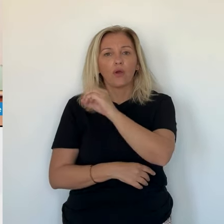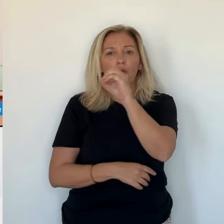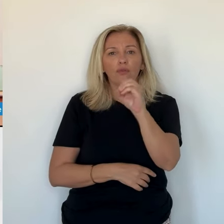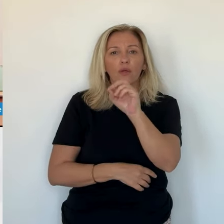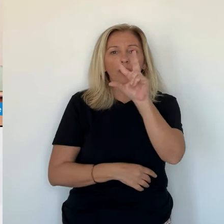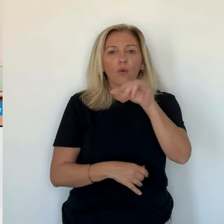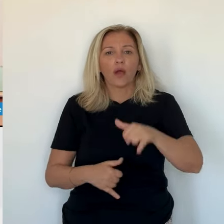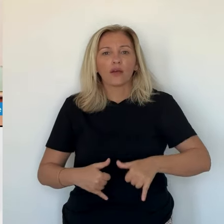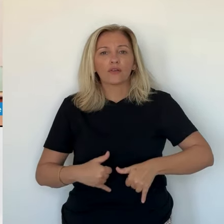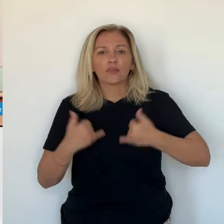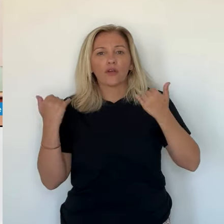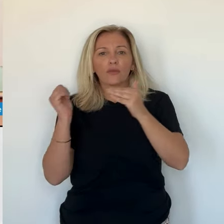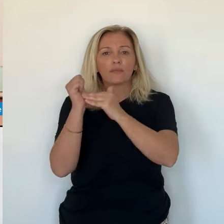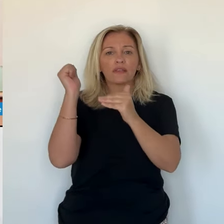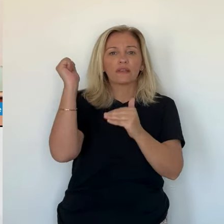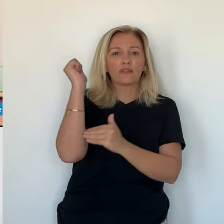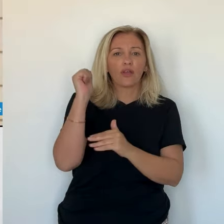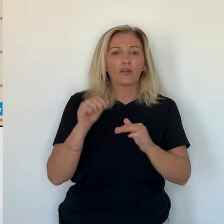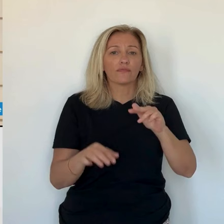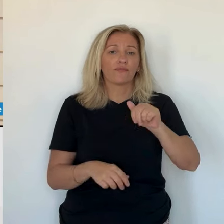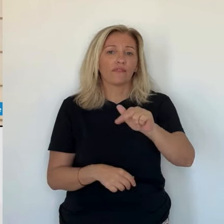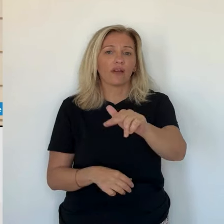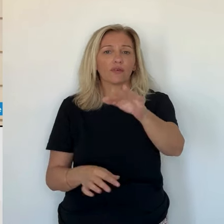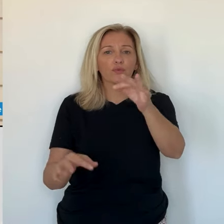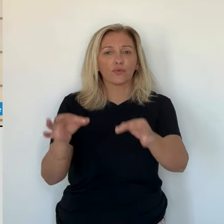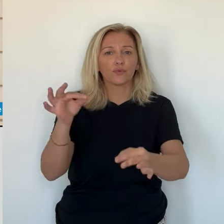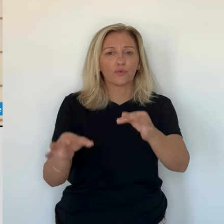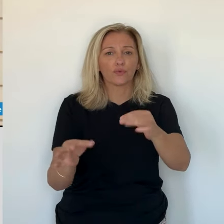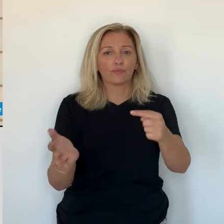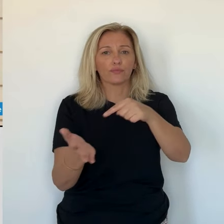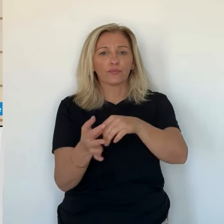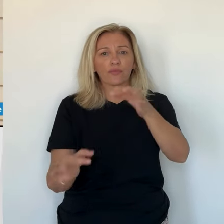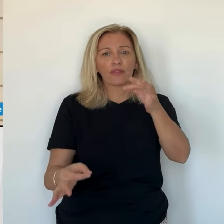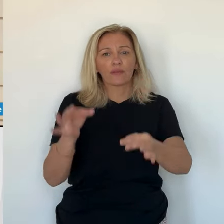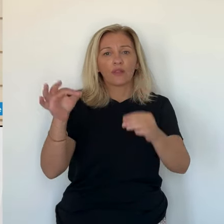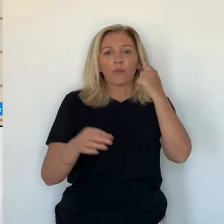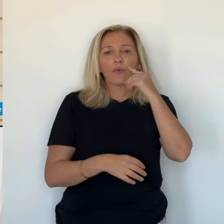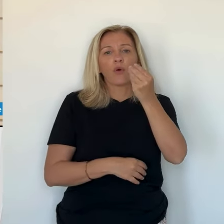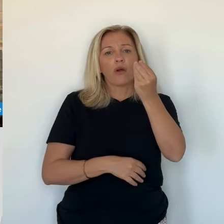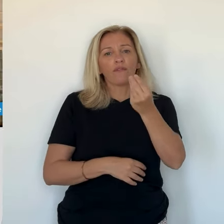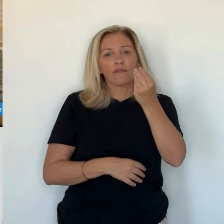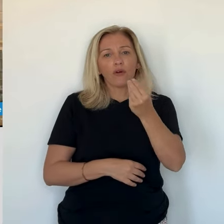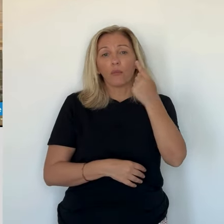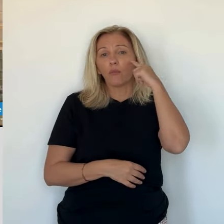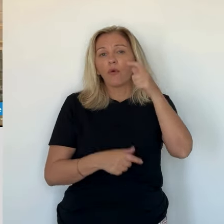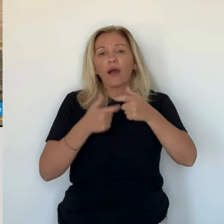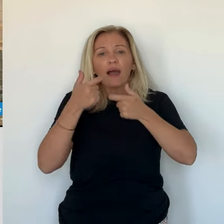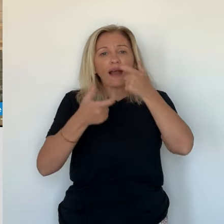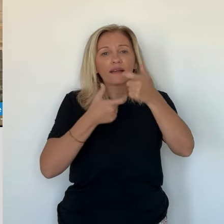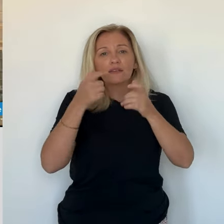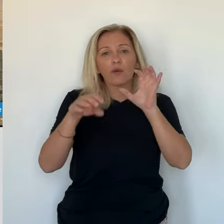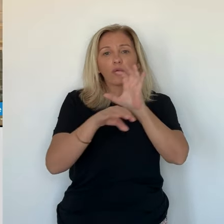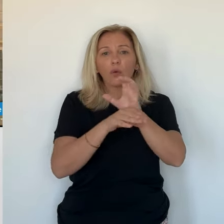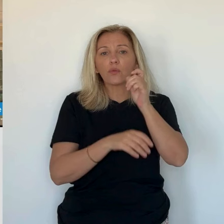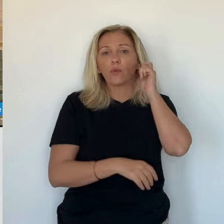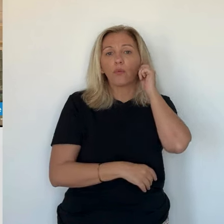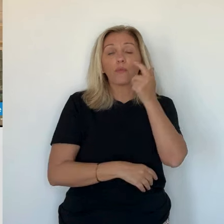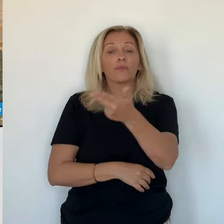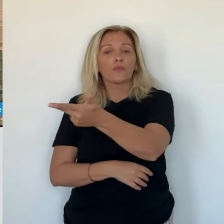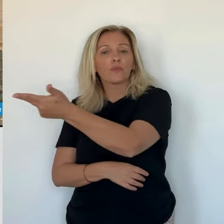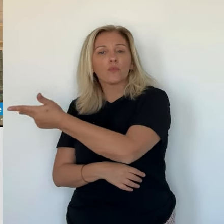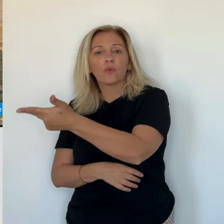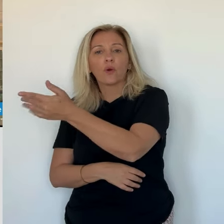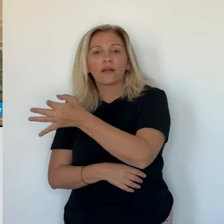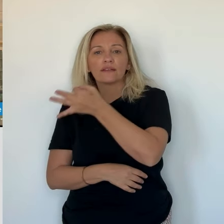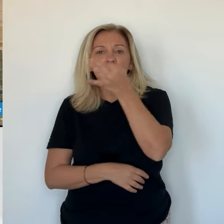gangrénant pour une société que le racisme. Trois jeunes mineurs seront jugés le 2 octobre devant le tribunal pour enfants pour